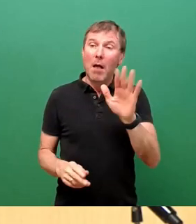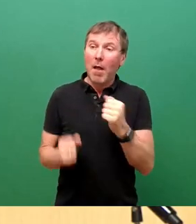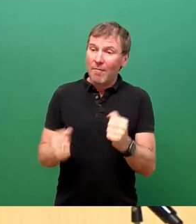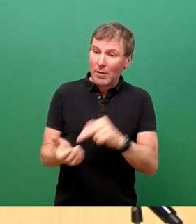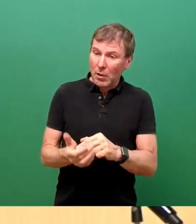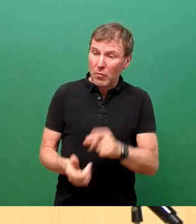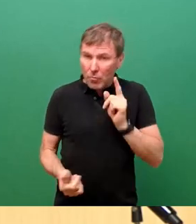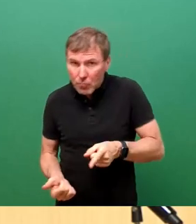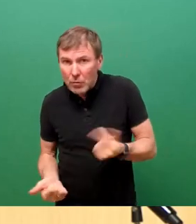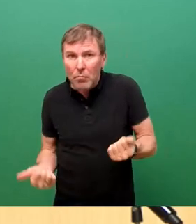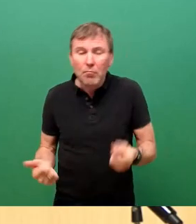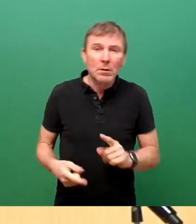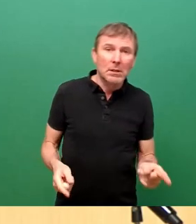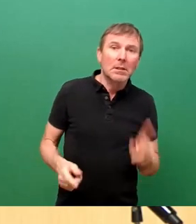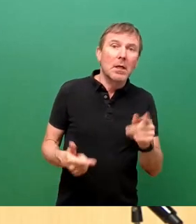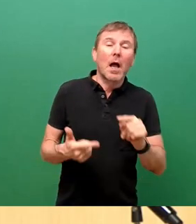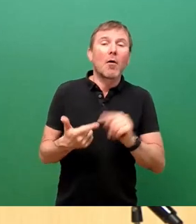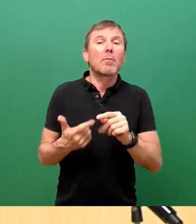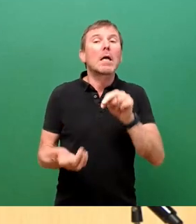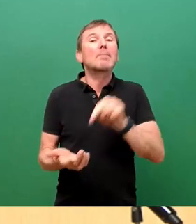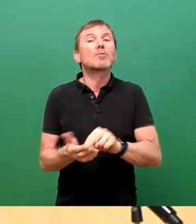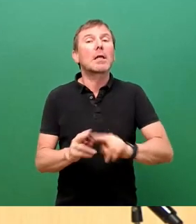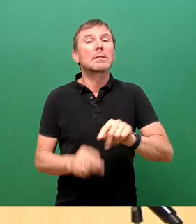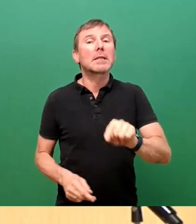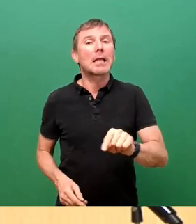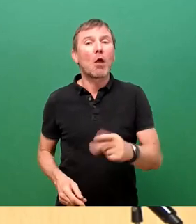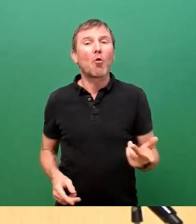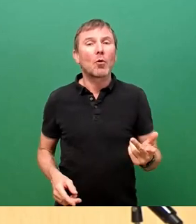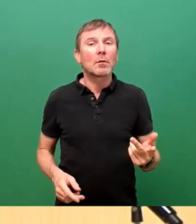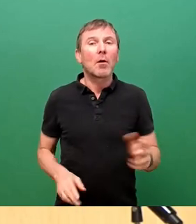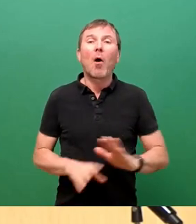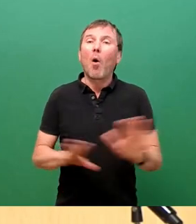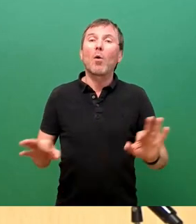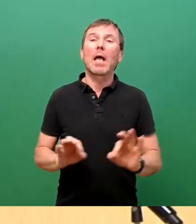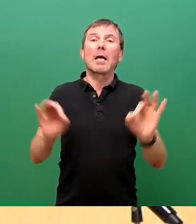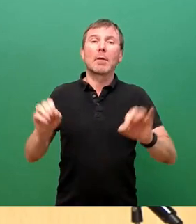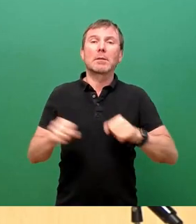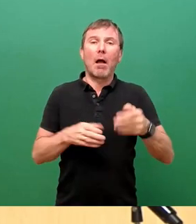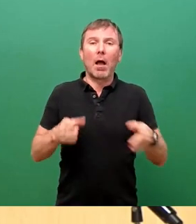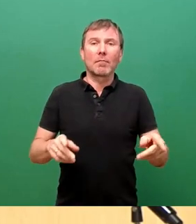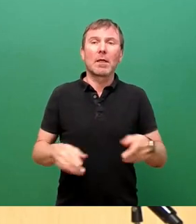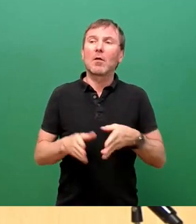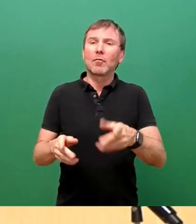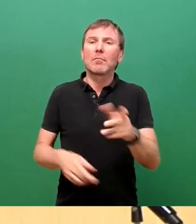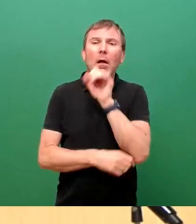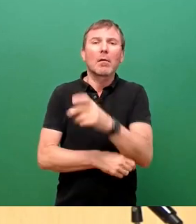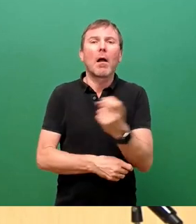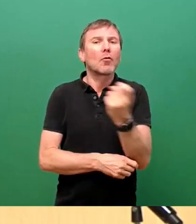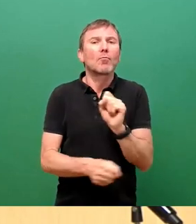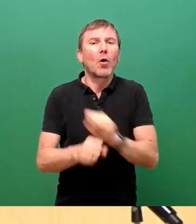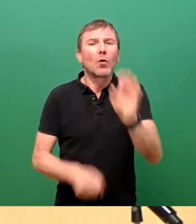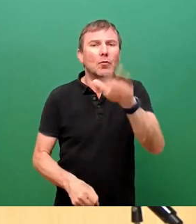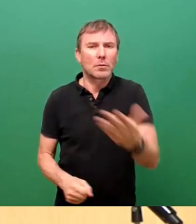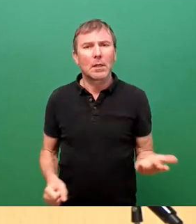nicht, sind auch bei einer Bestandssanierung ohne bessere Rad- und Fußwege Einsprüche und Klagen nicht auszuschließen. Da